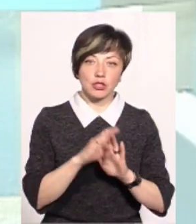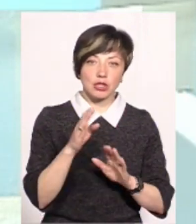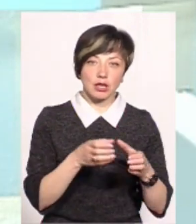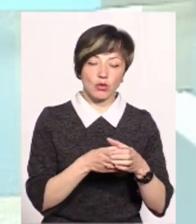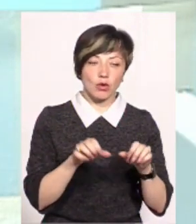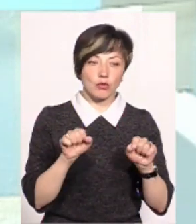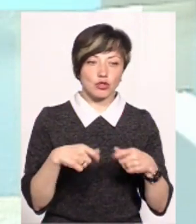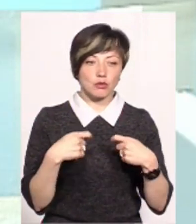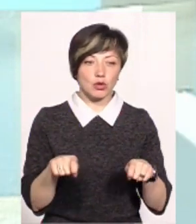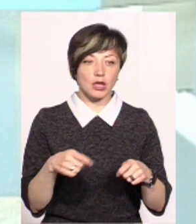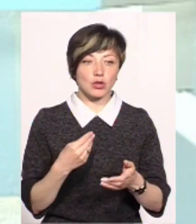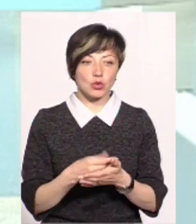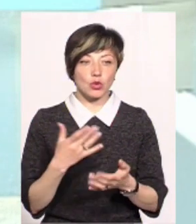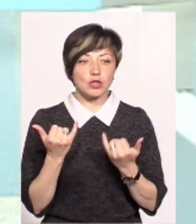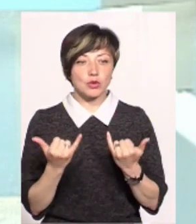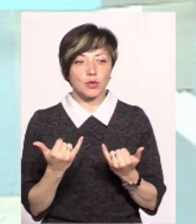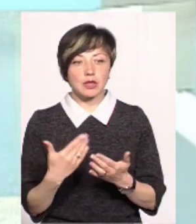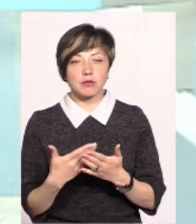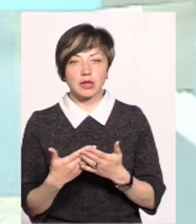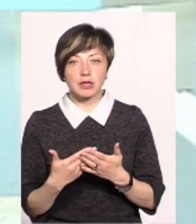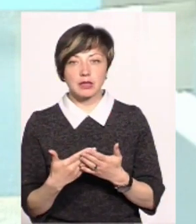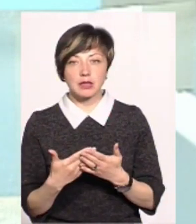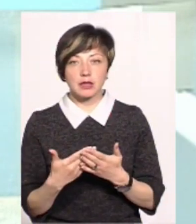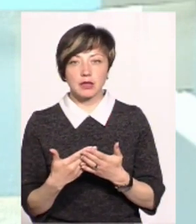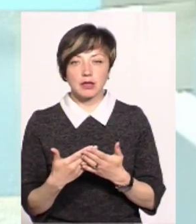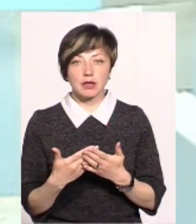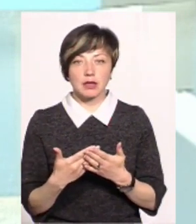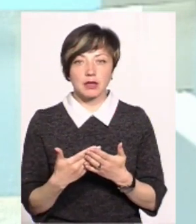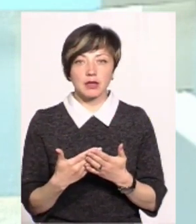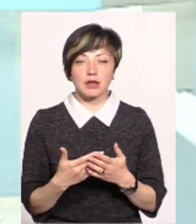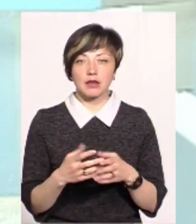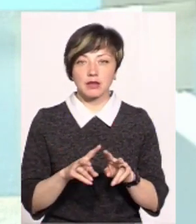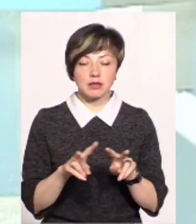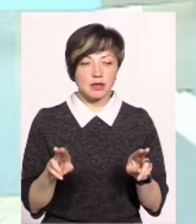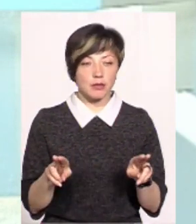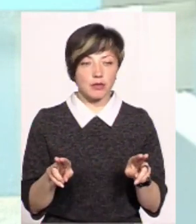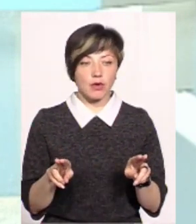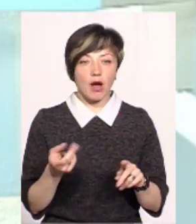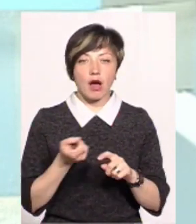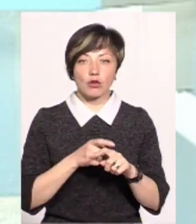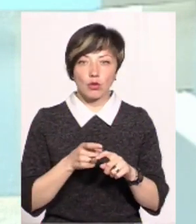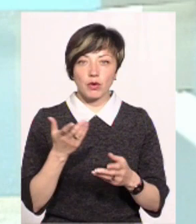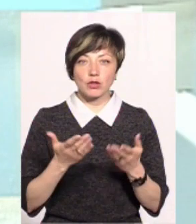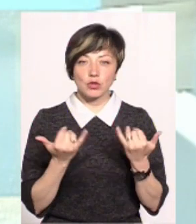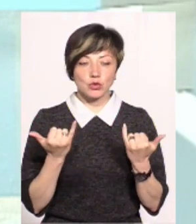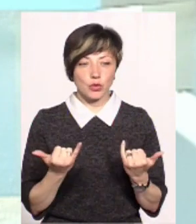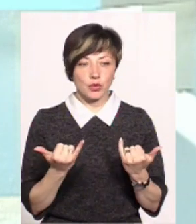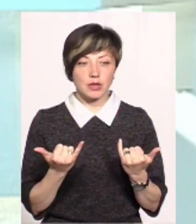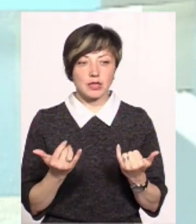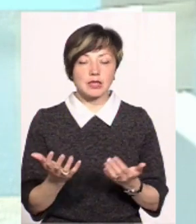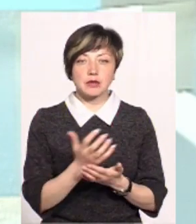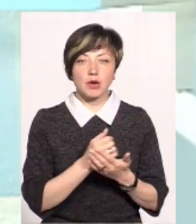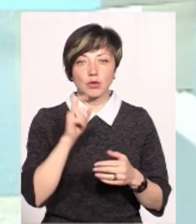категорія, яку можна продати дорого, і сьогодні, наприклад, той же приклад наблюдається. Тому що ту же саму картоплю, якщо сьогодні